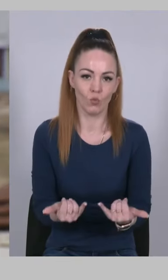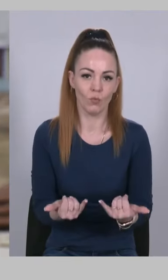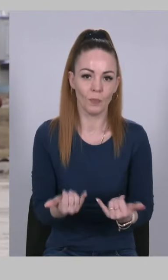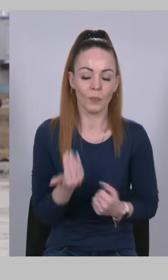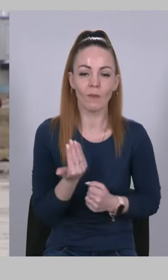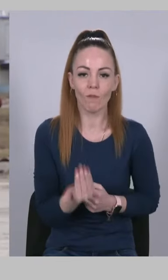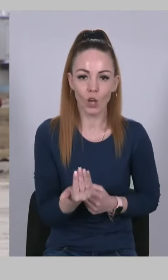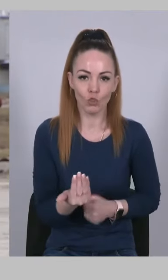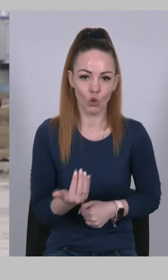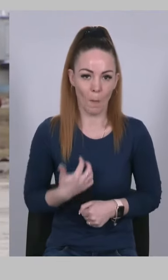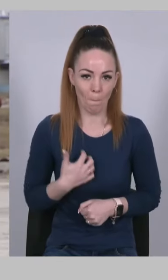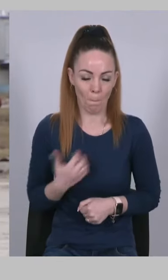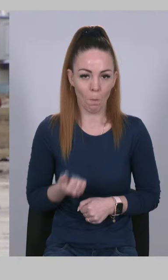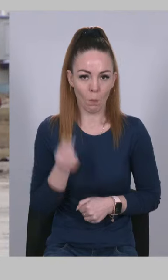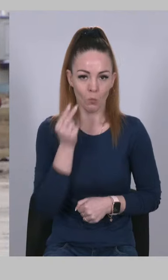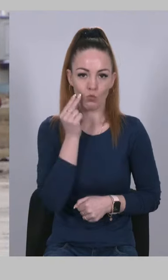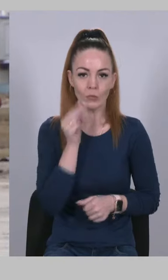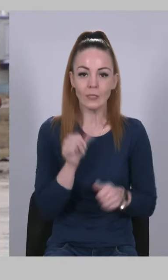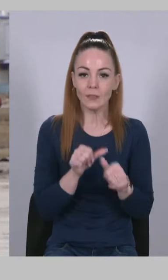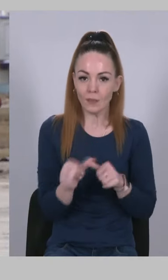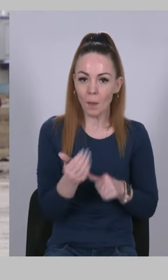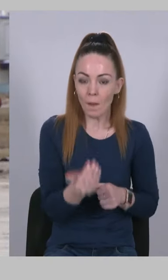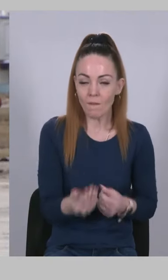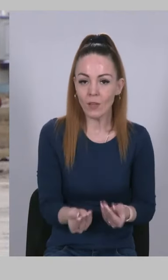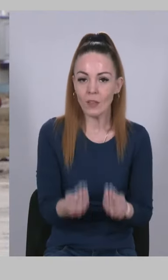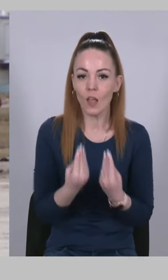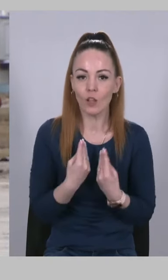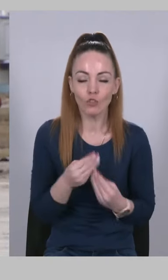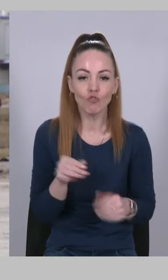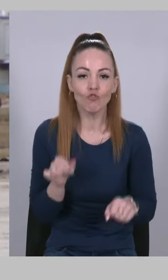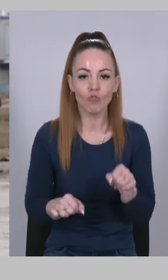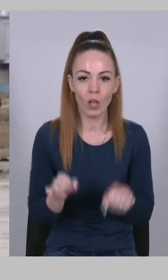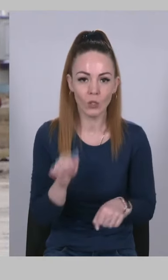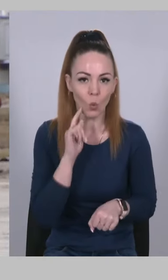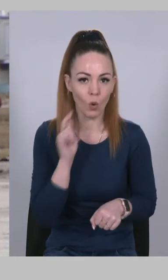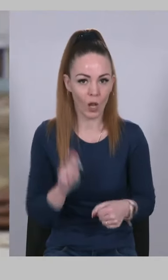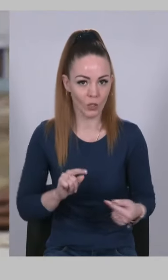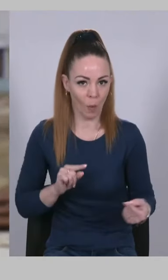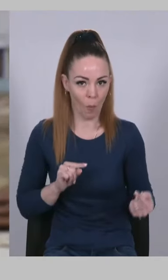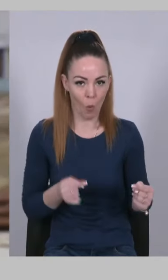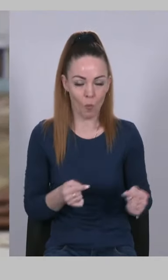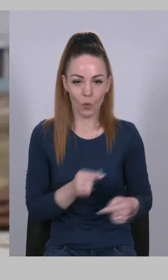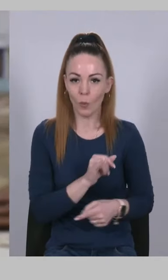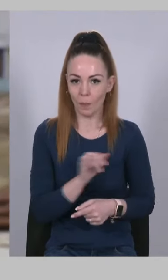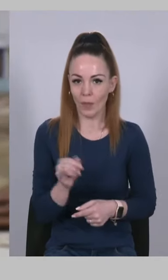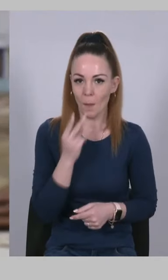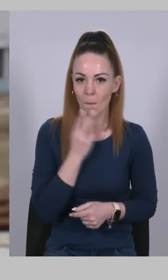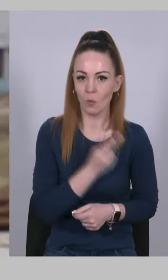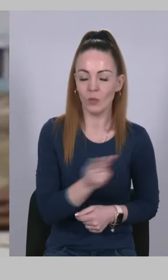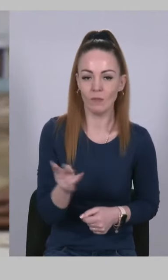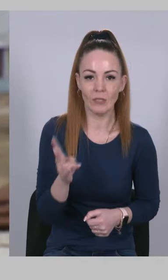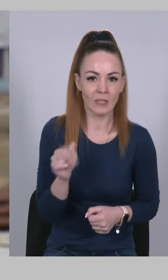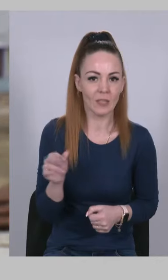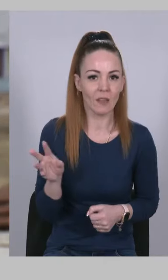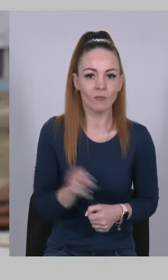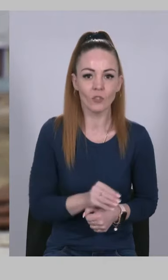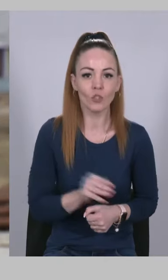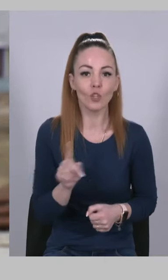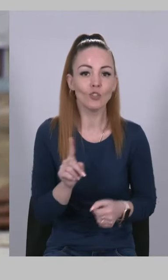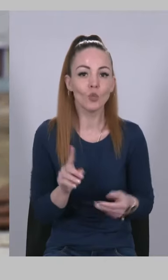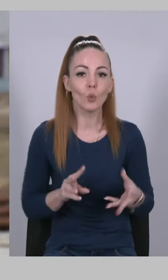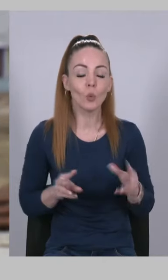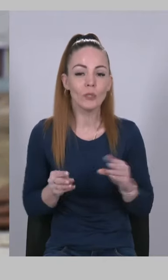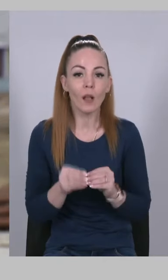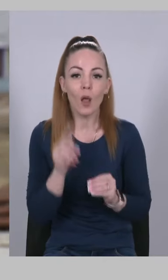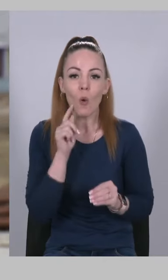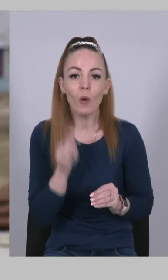мужності. Саме ви дали шанс українському опору. І подивіться на все, що досягла